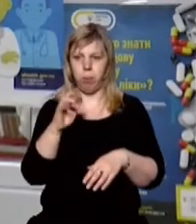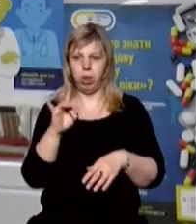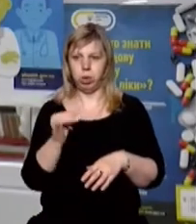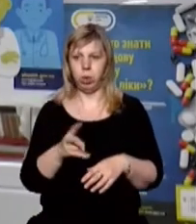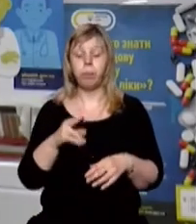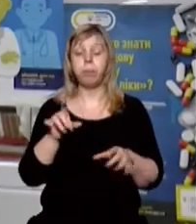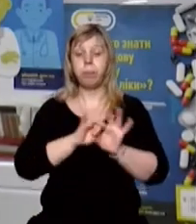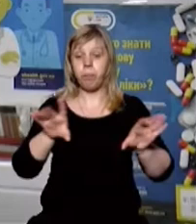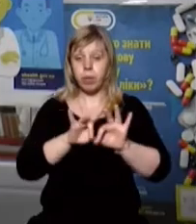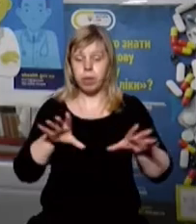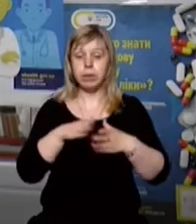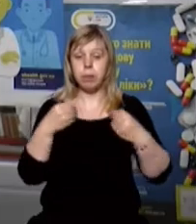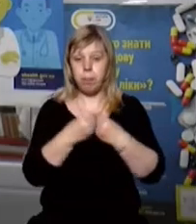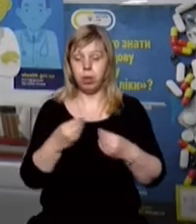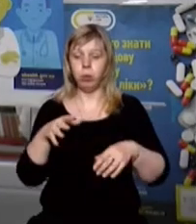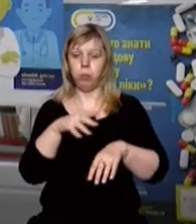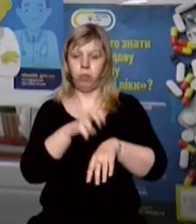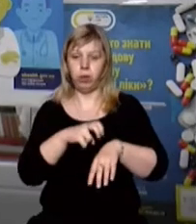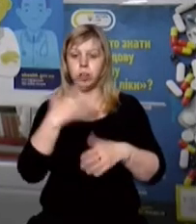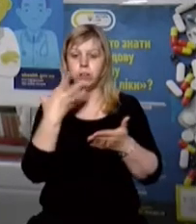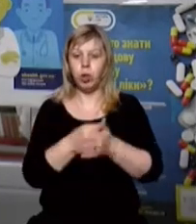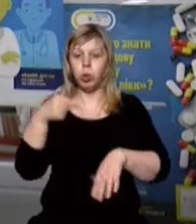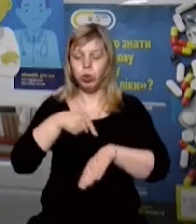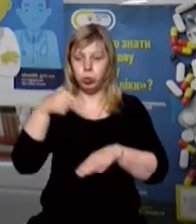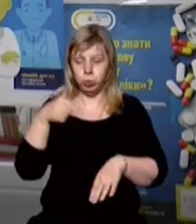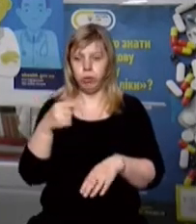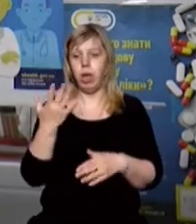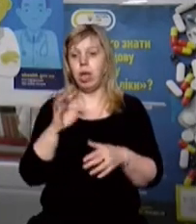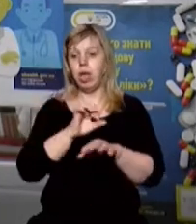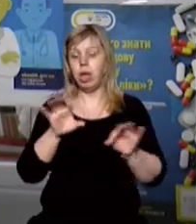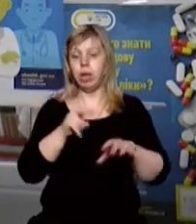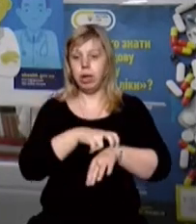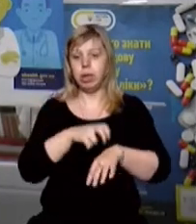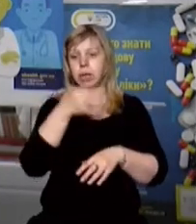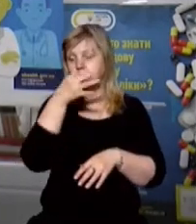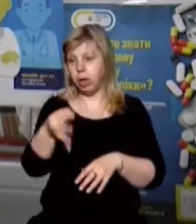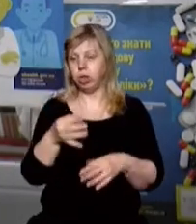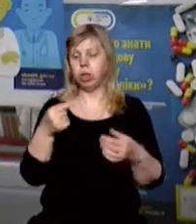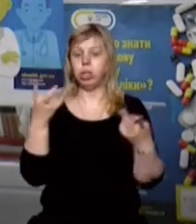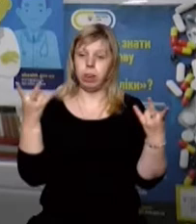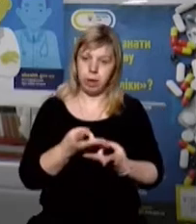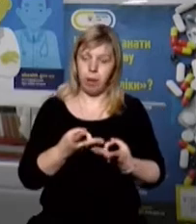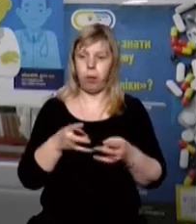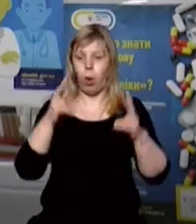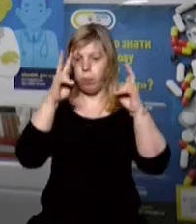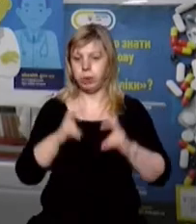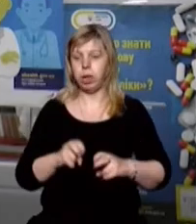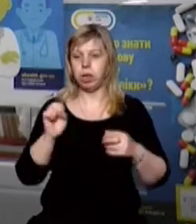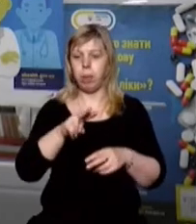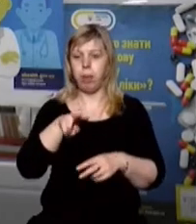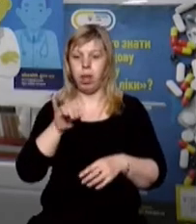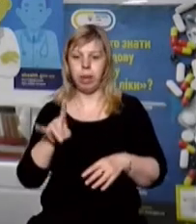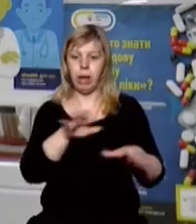Тягур. Описати сімейному лікарю свої симптоми і лікар визначить, по-перше, чи потрібно обстеження на